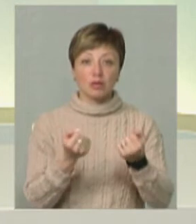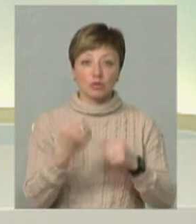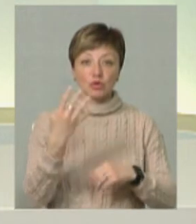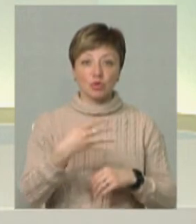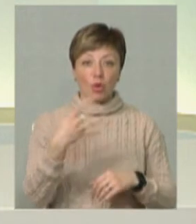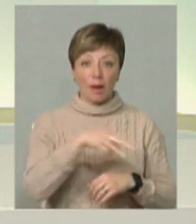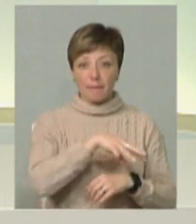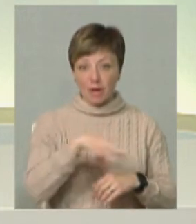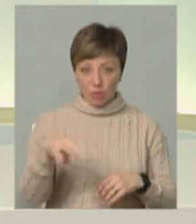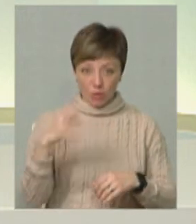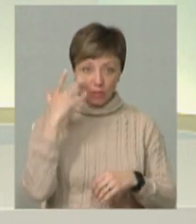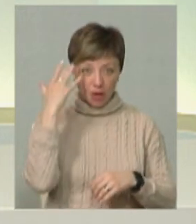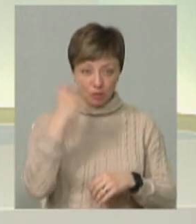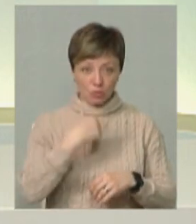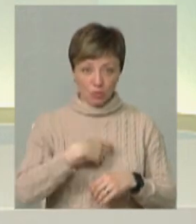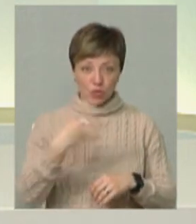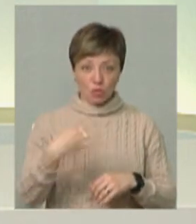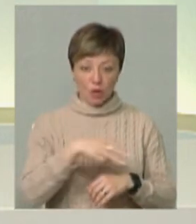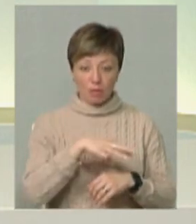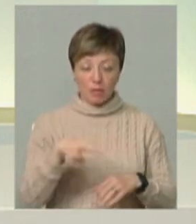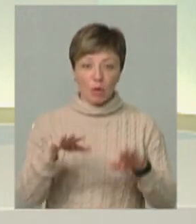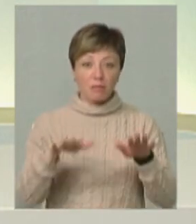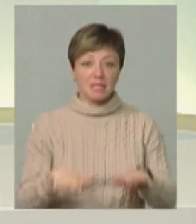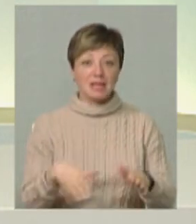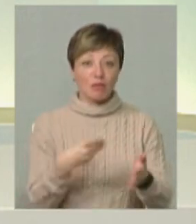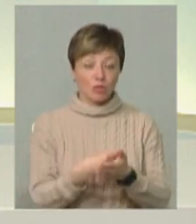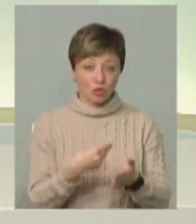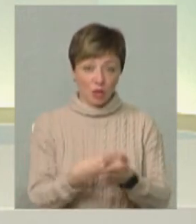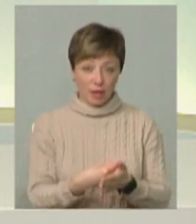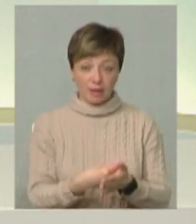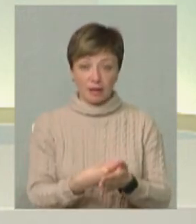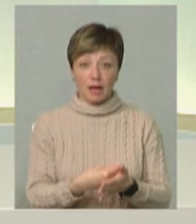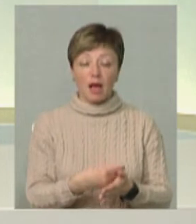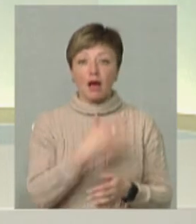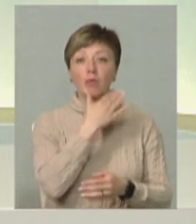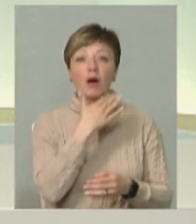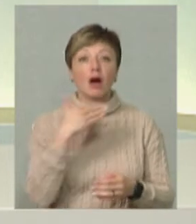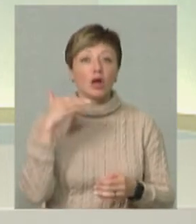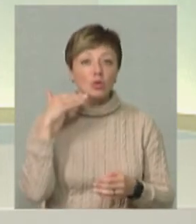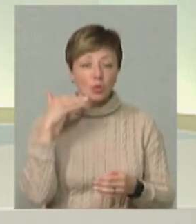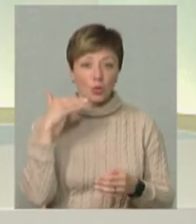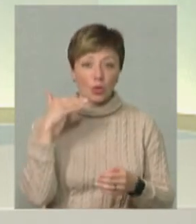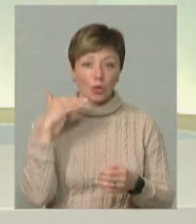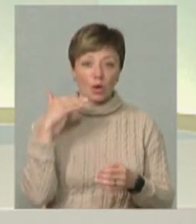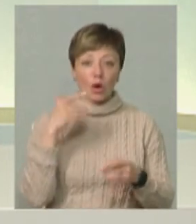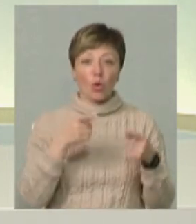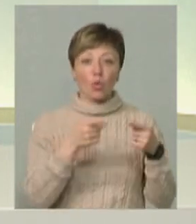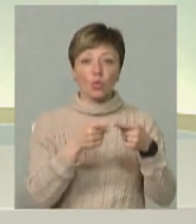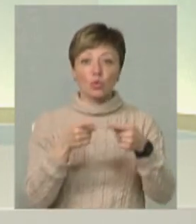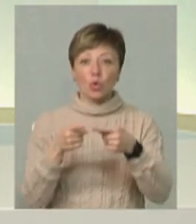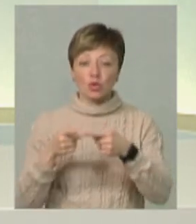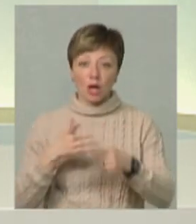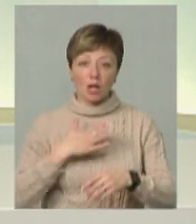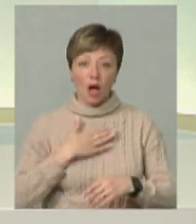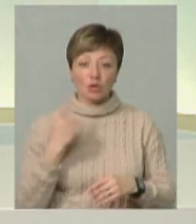40 мільйонів. Уявляєте собі, 40 мільйонів в місцеві бюджети. І в багатьох куточках нашої